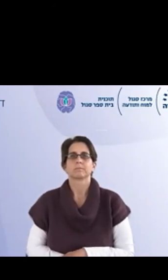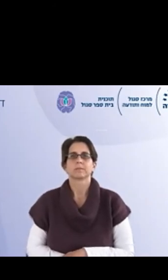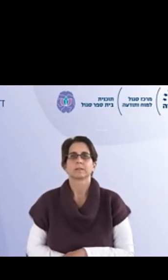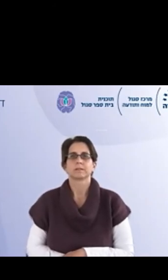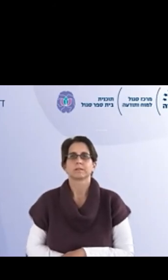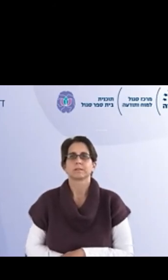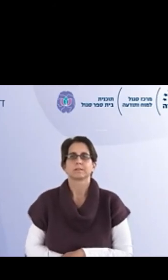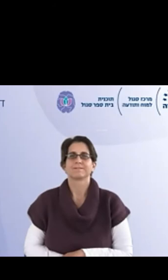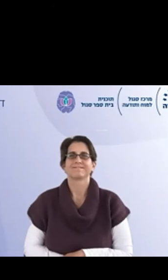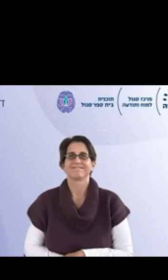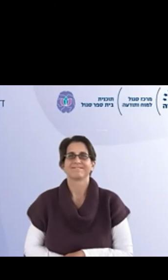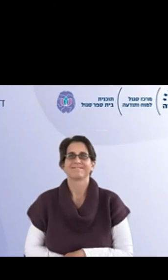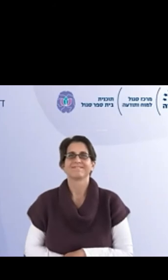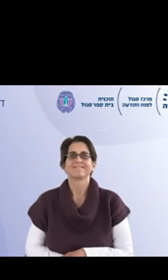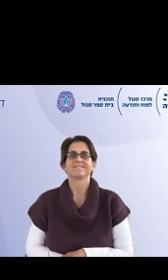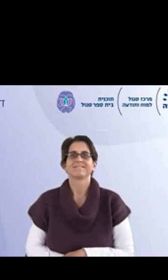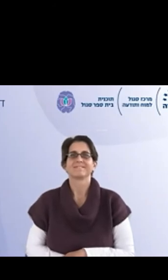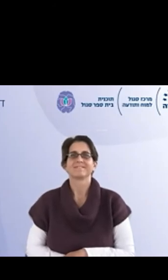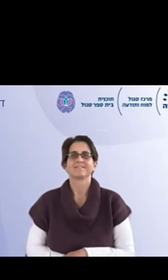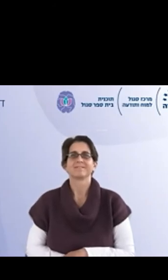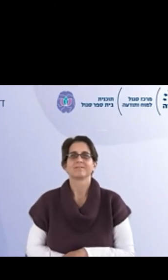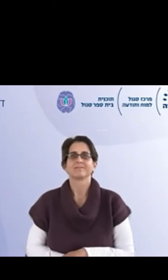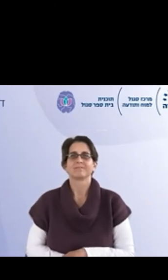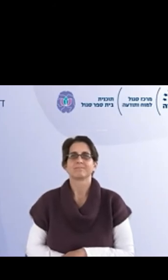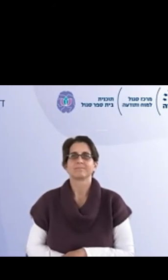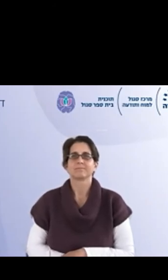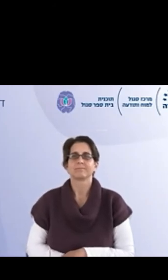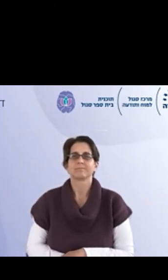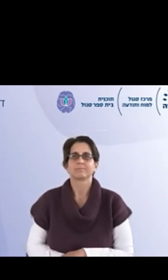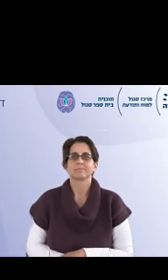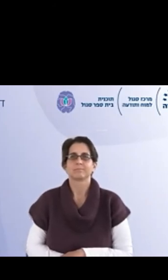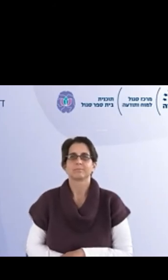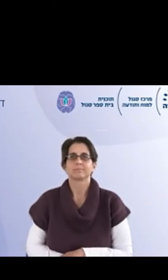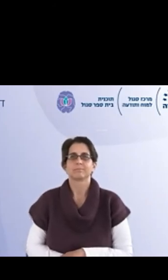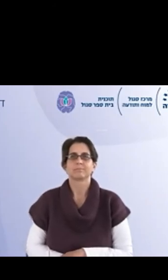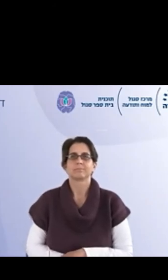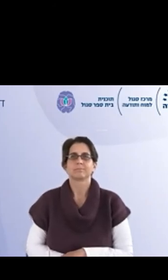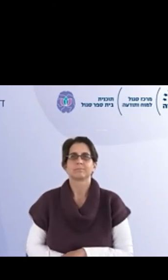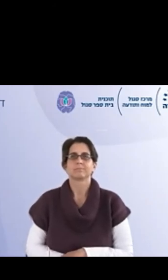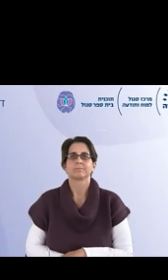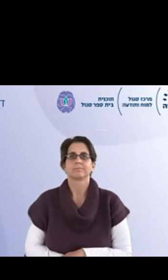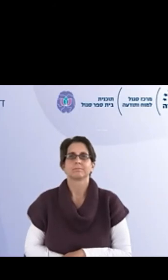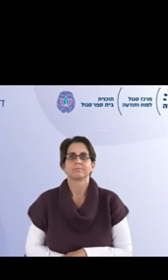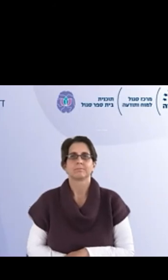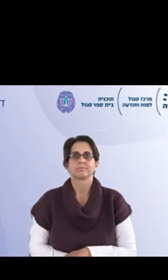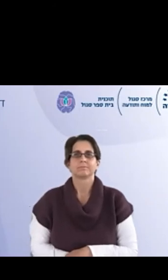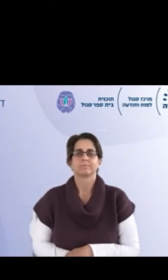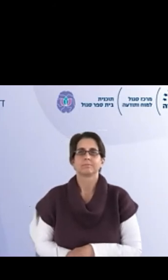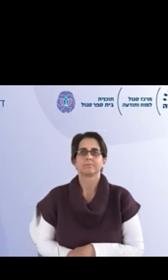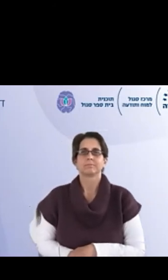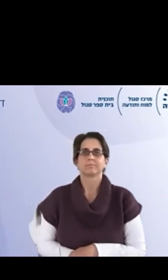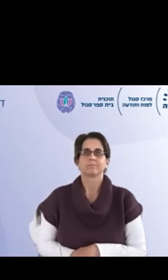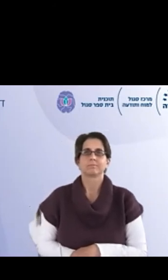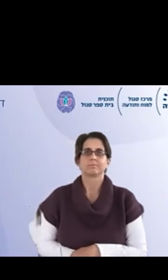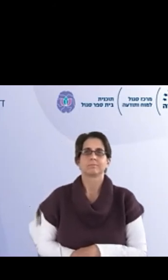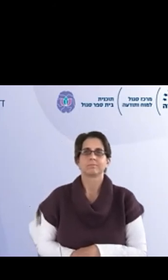המשומעת עזרנו להפתח תובנות, ובכל זאת את ההבנה שאנחנו כל דבר